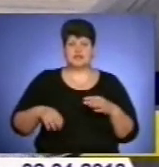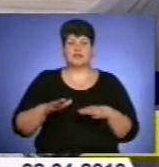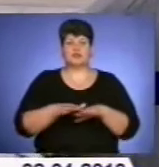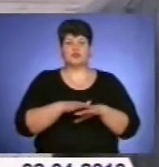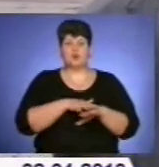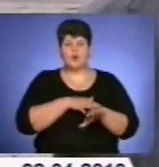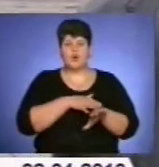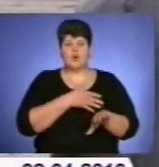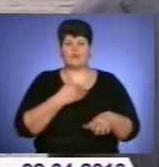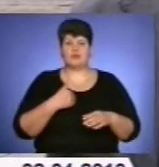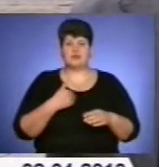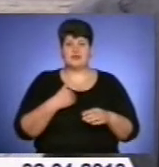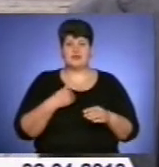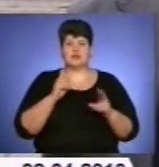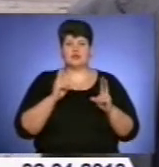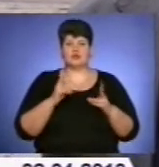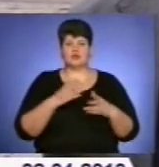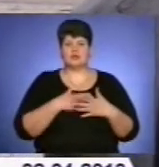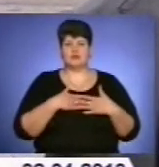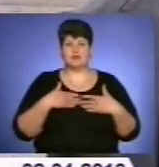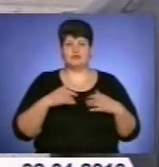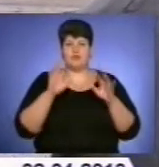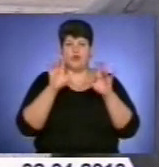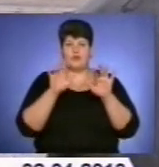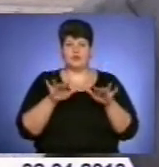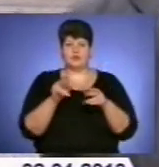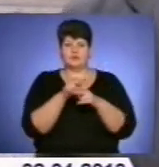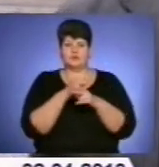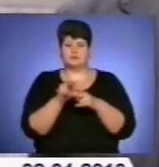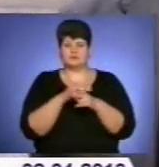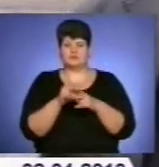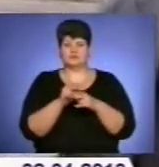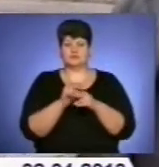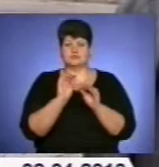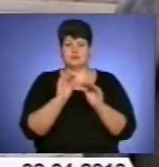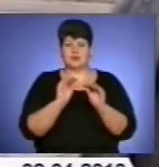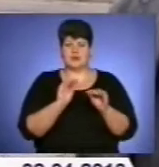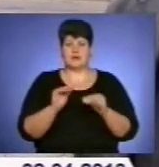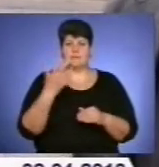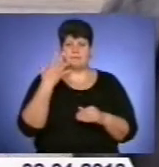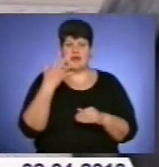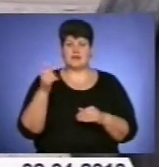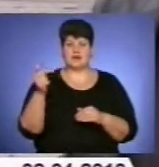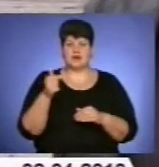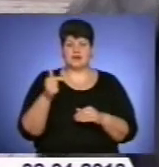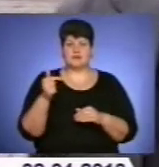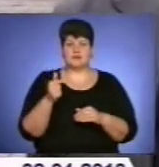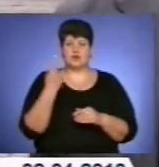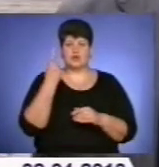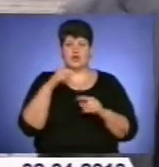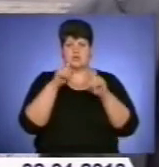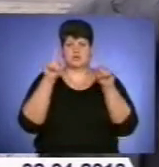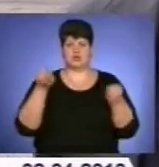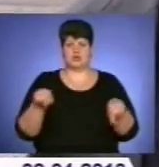Довго мені ніхто комп'ютерну верстку не... 5 гривень сторінок.